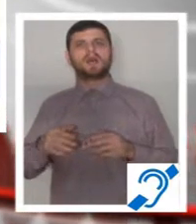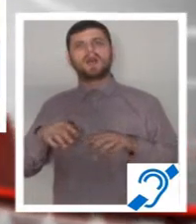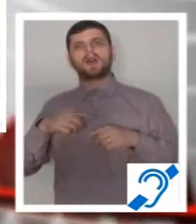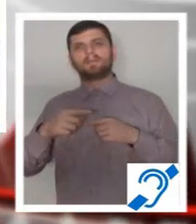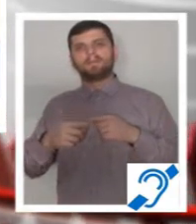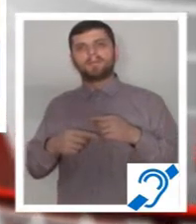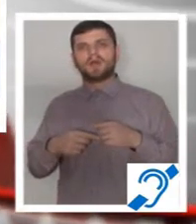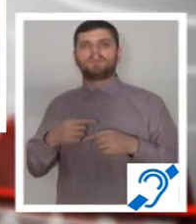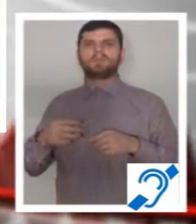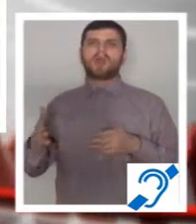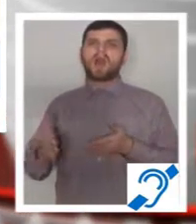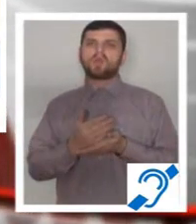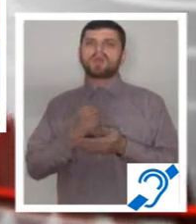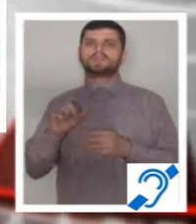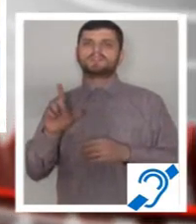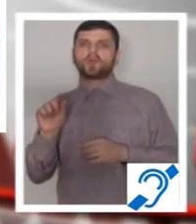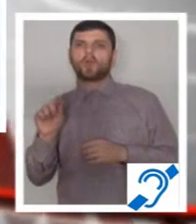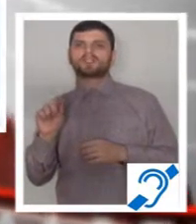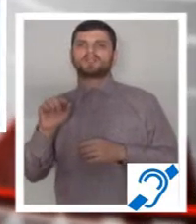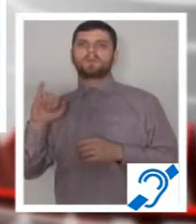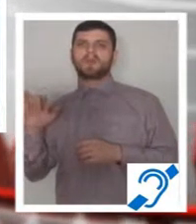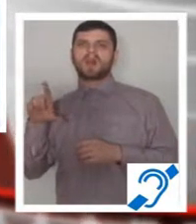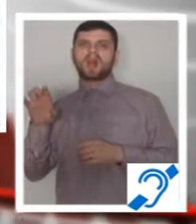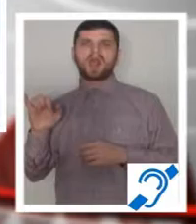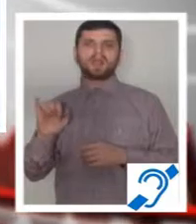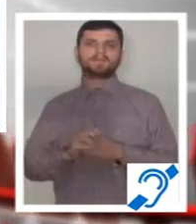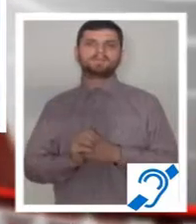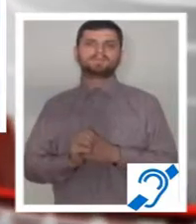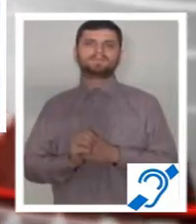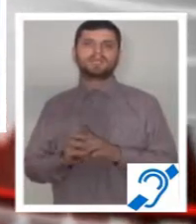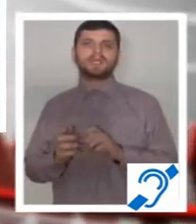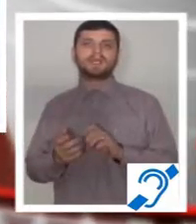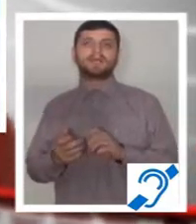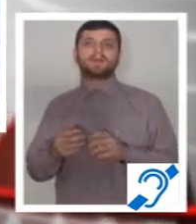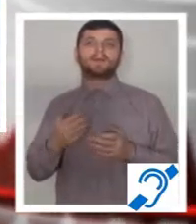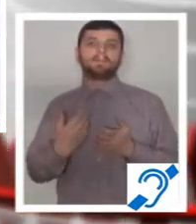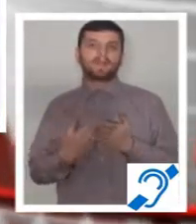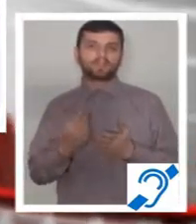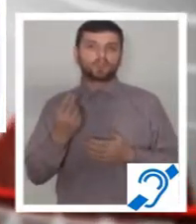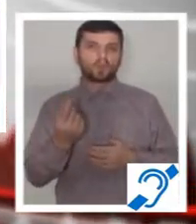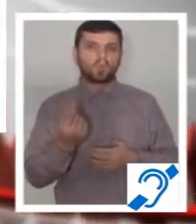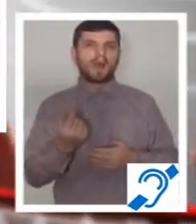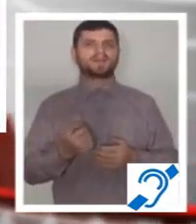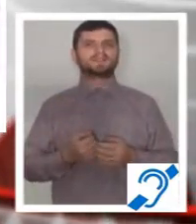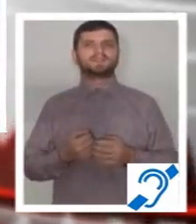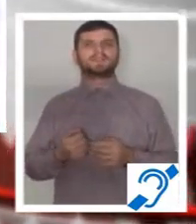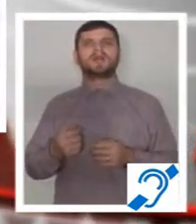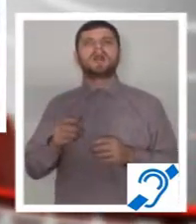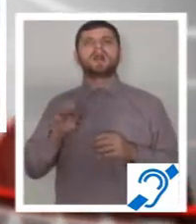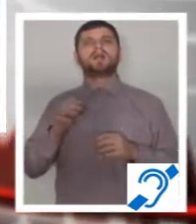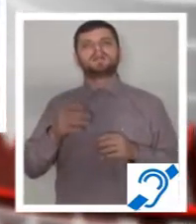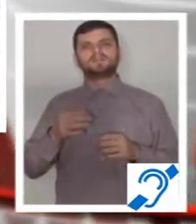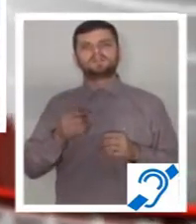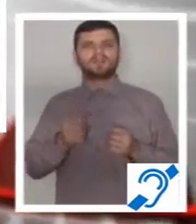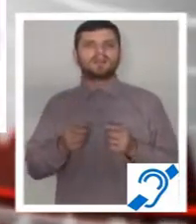două tranșe suma de 20.000 de lei. În schimbul celor 20.000 de lei, Filofteia Folescu ar fi lăsat să se creadă care